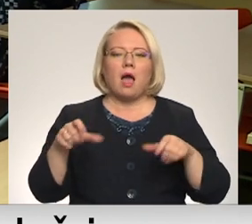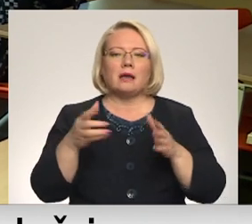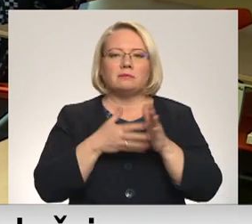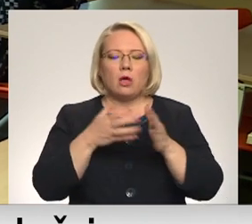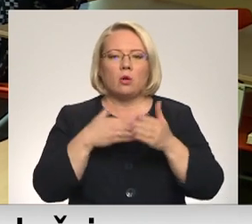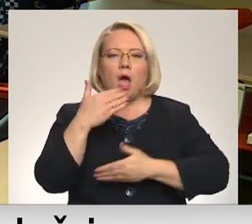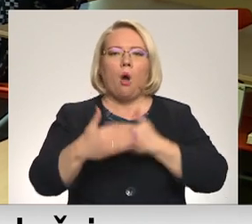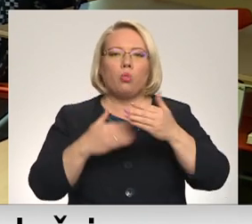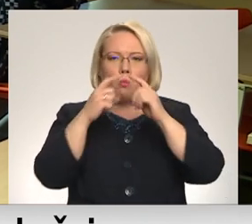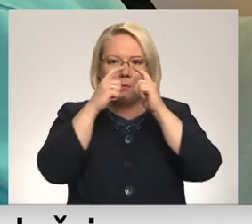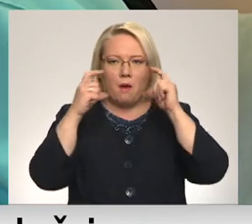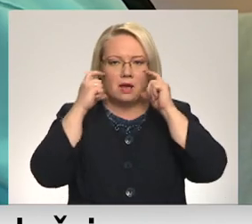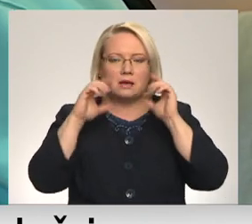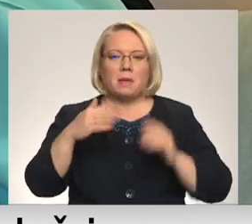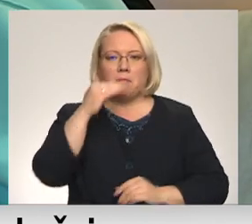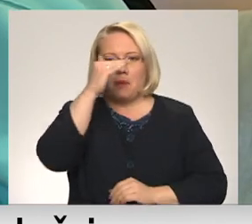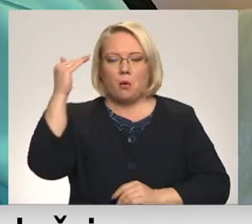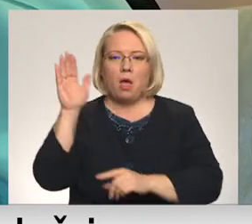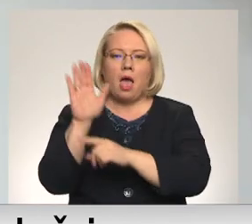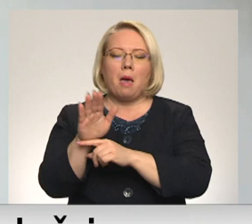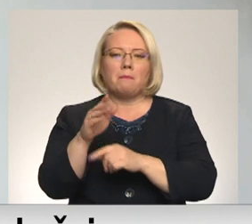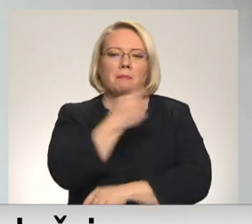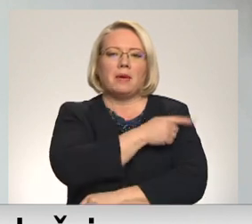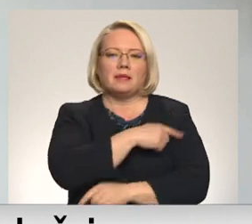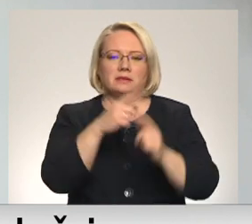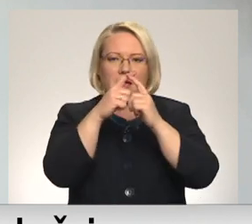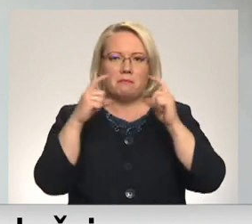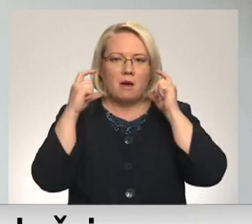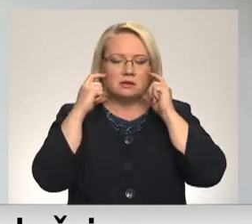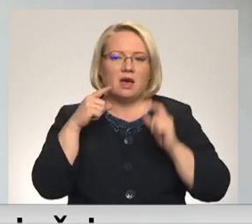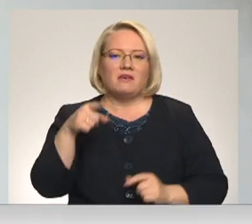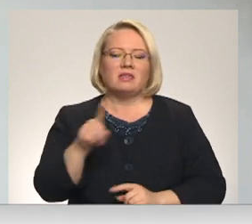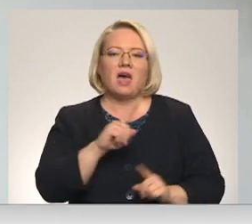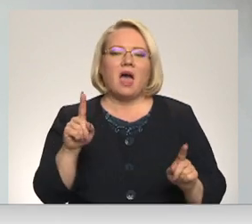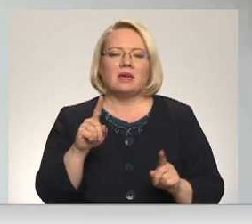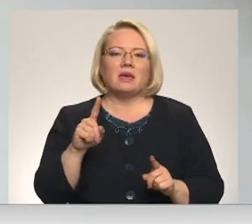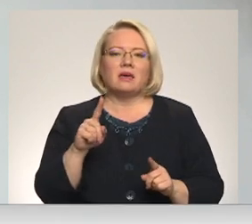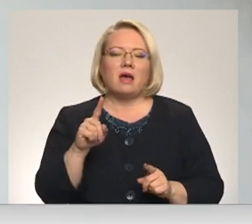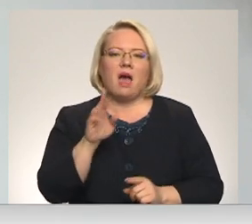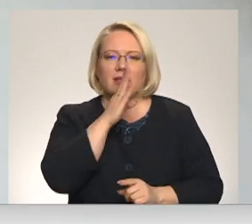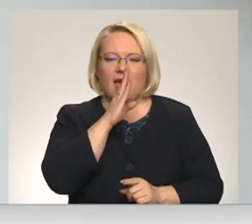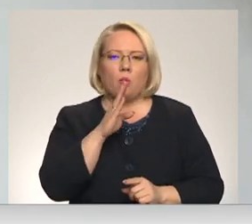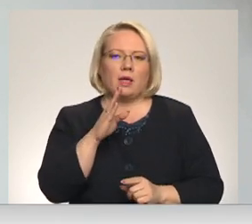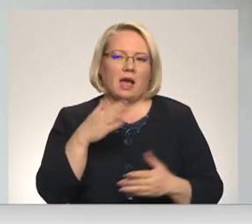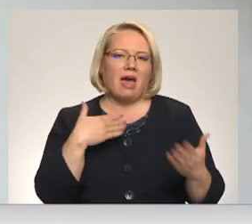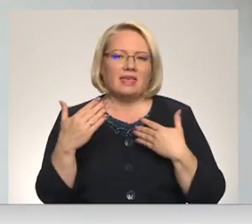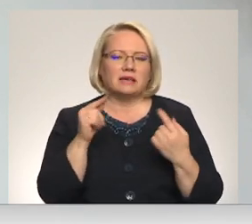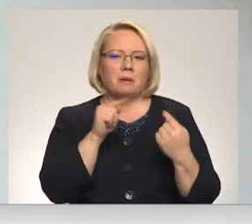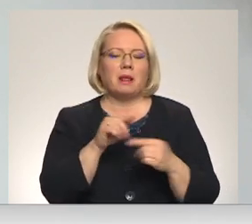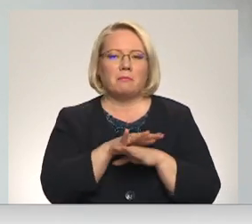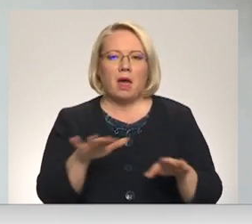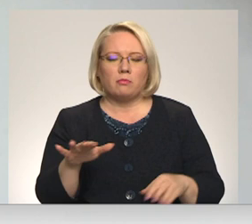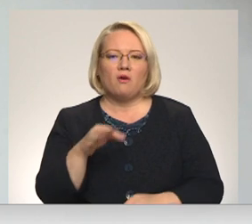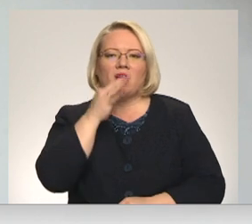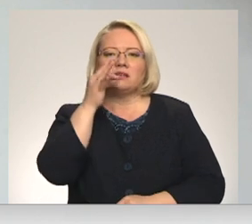pieaugušajiem prasot valkāt medicīniskās maskas. Tā tiešām ir diezgan liekulīgi attieksme par bērniem. Vēl papildus sakot, ka tā ir